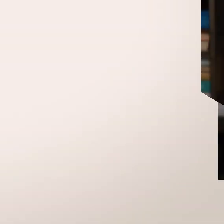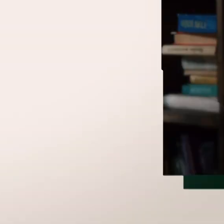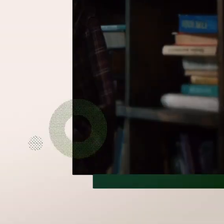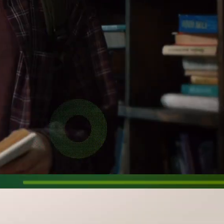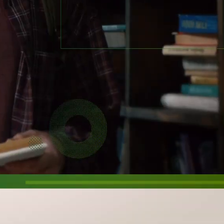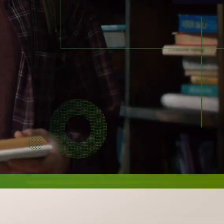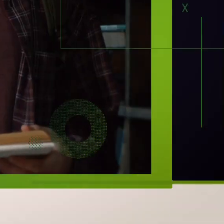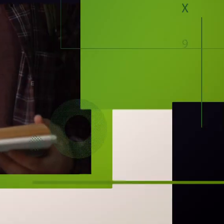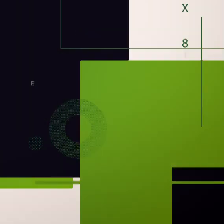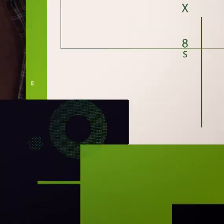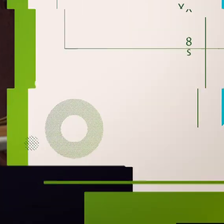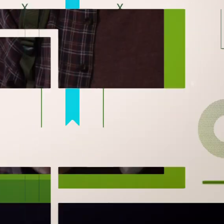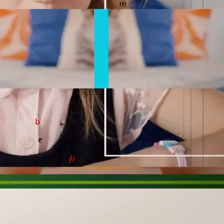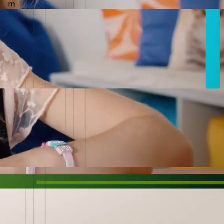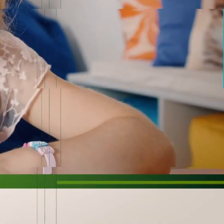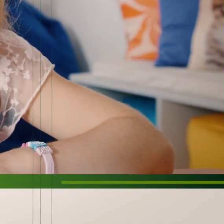Muzika